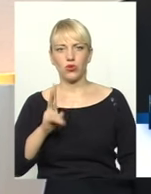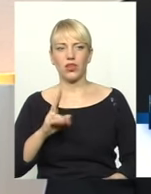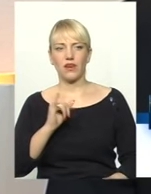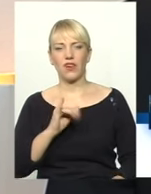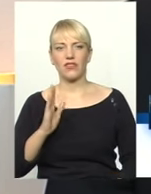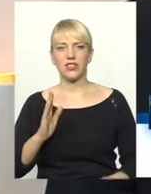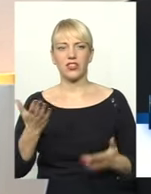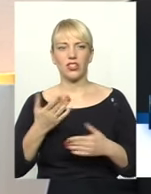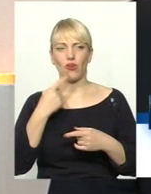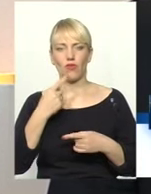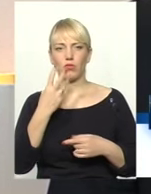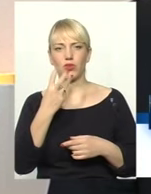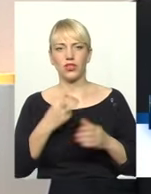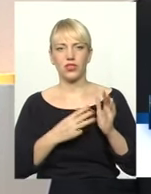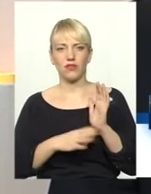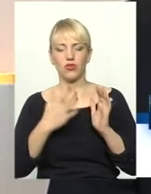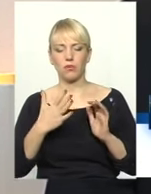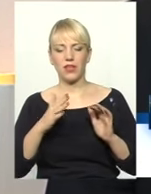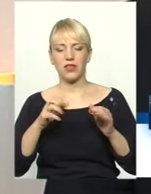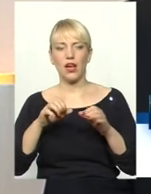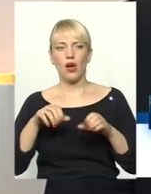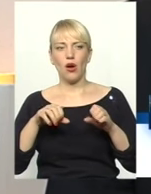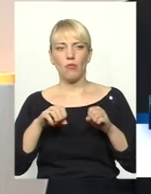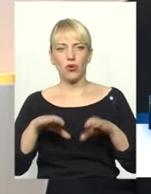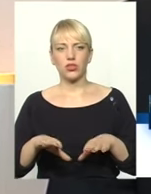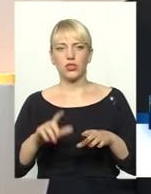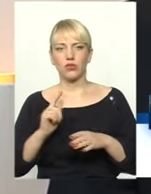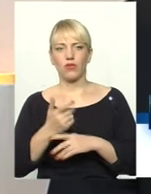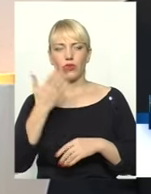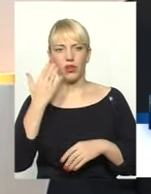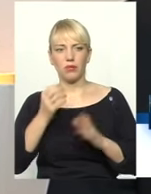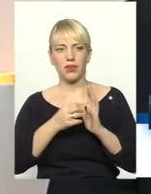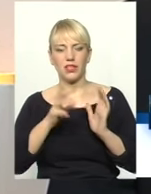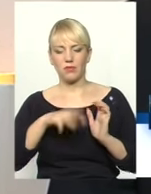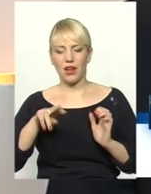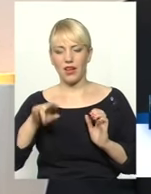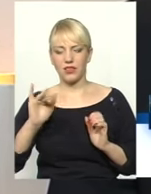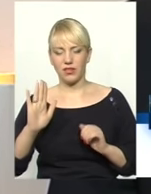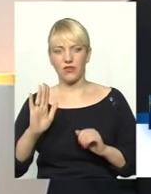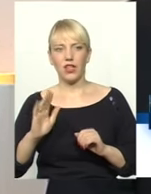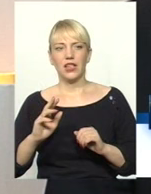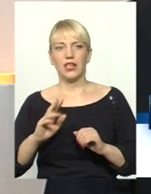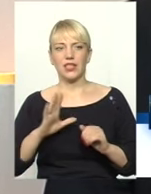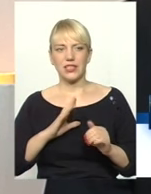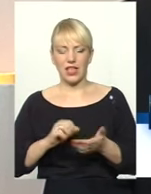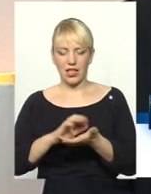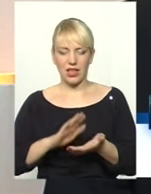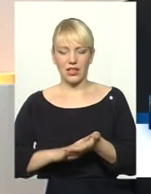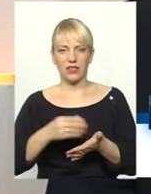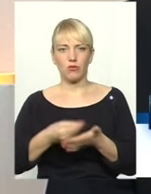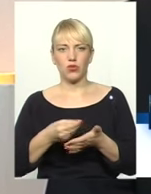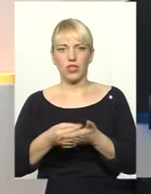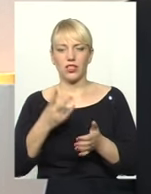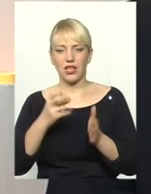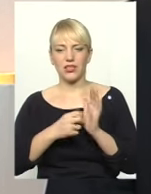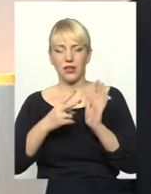говорить по 3195-й постанові. Знову, коли 15 мільярдів закладено в бюджеті на 17